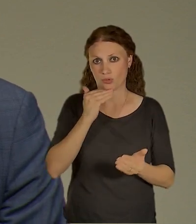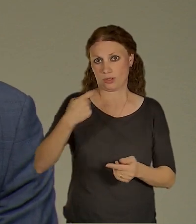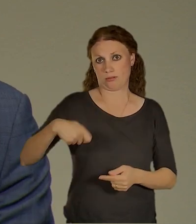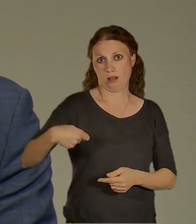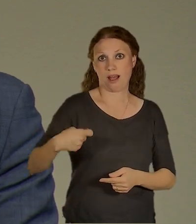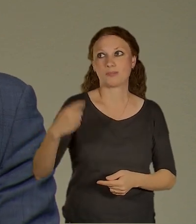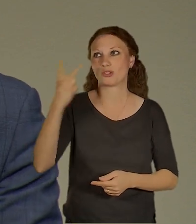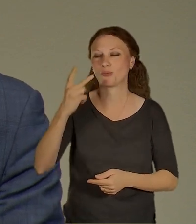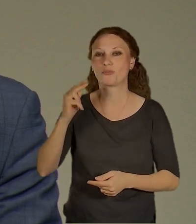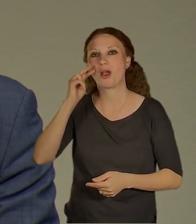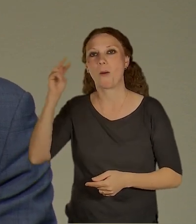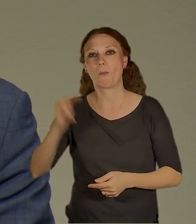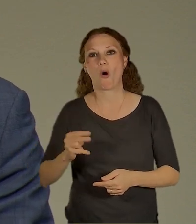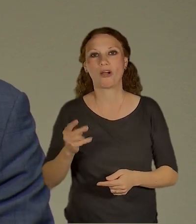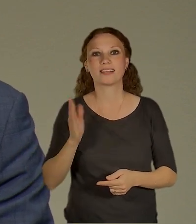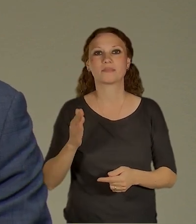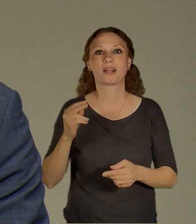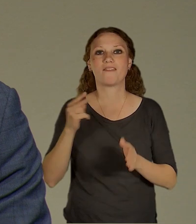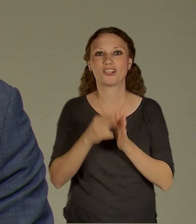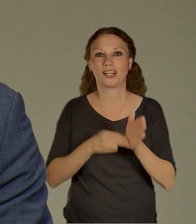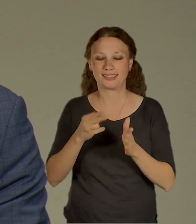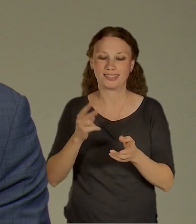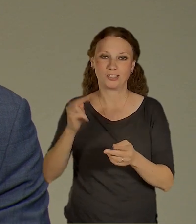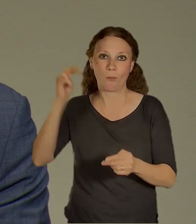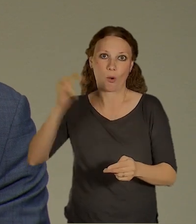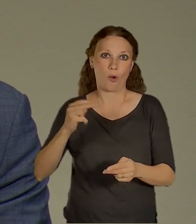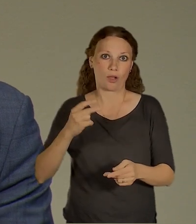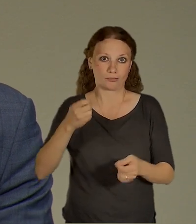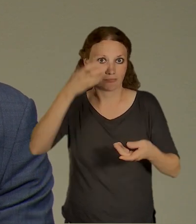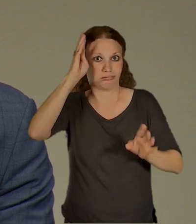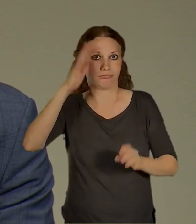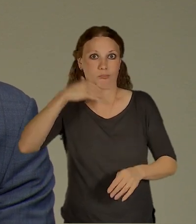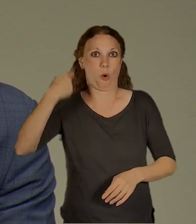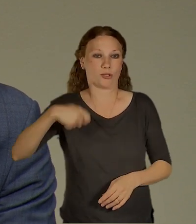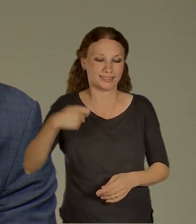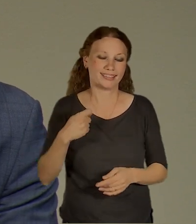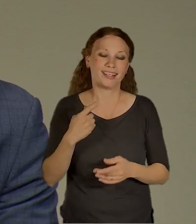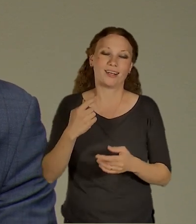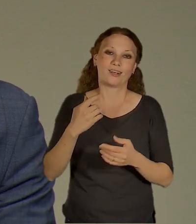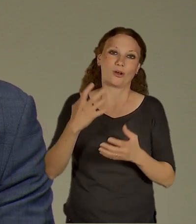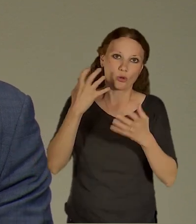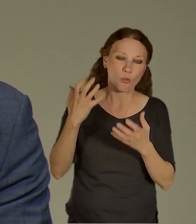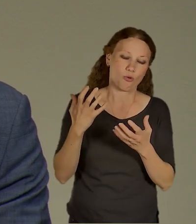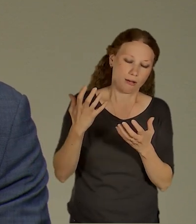pevně doufám, že nakonec najdeme nějakou rozumnou variantu, která se bude víc blížit té naší.